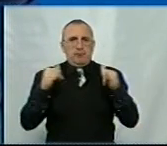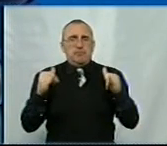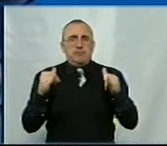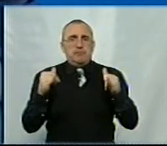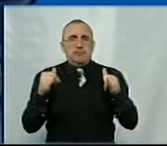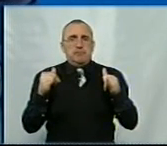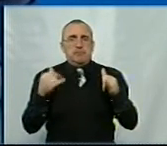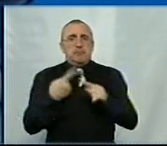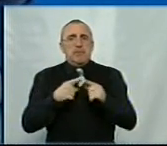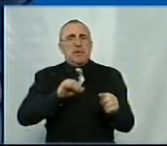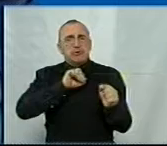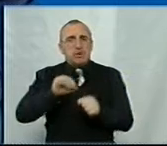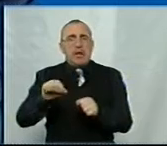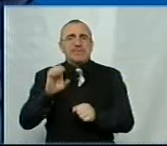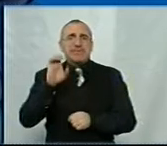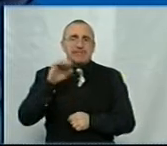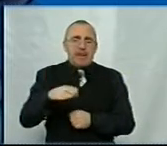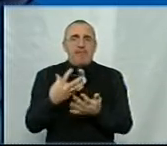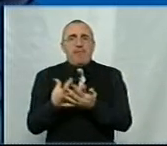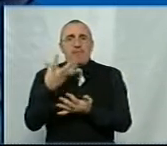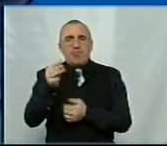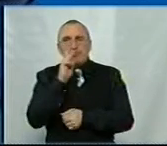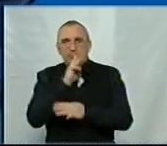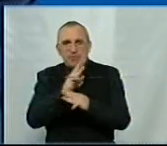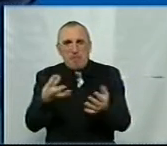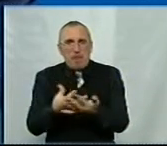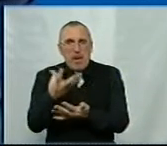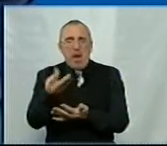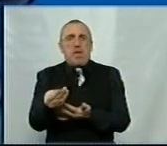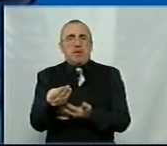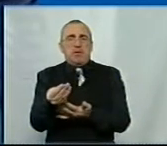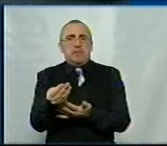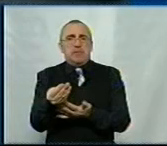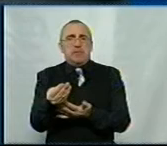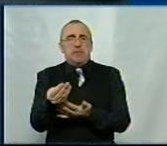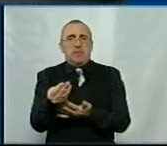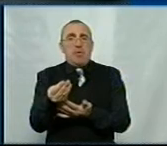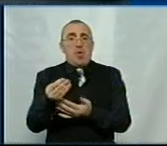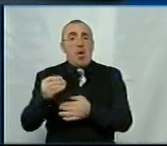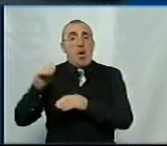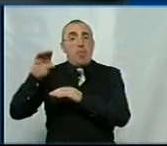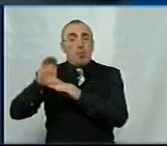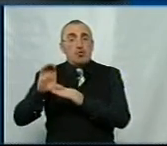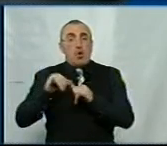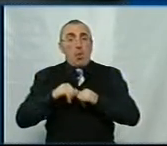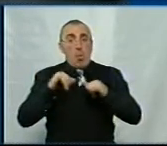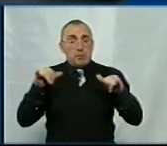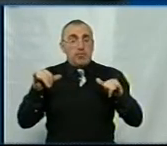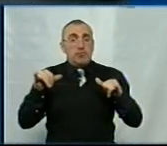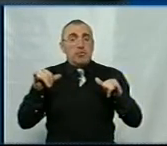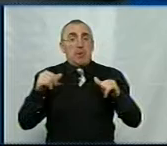захищені статті, і виплата заробітної плати. А бюджет розвитку безпосередньо